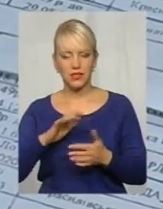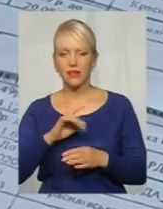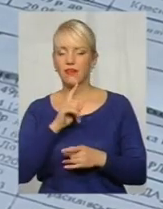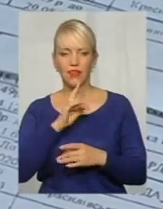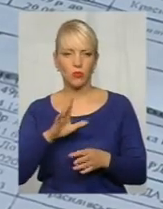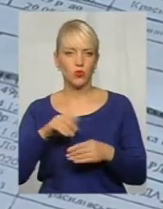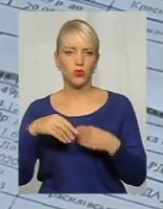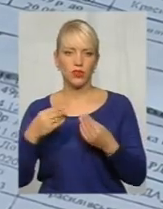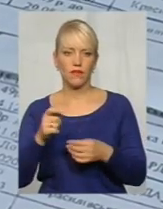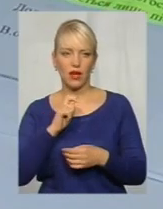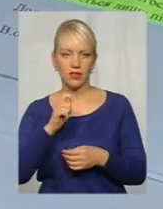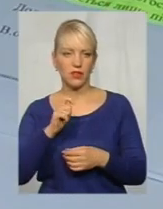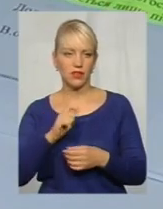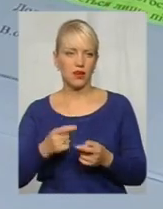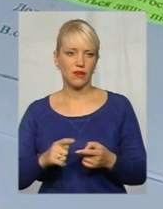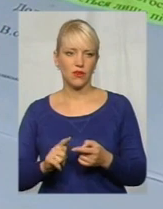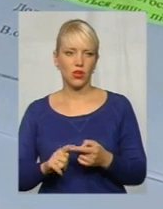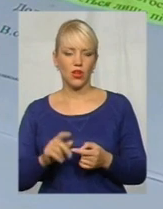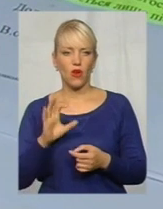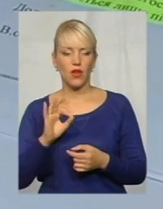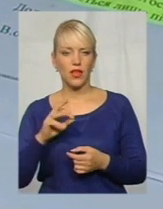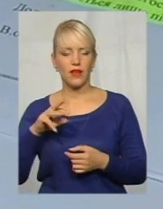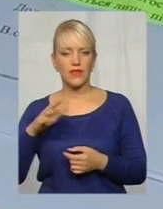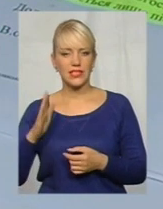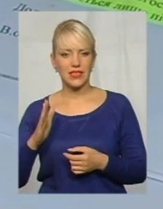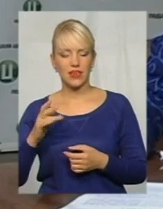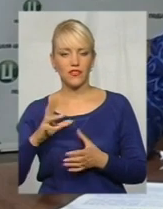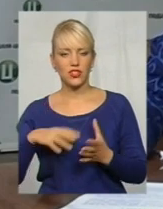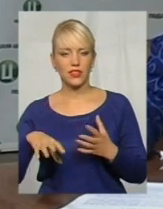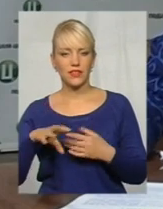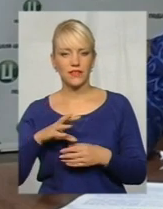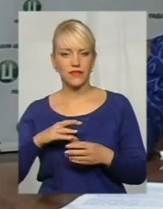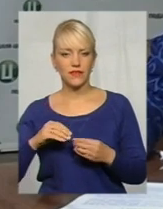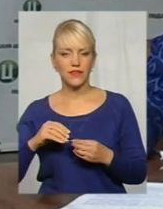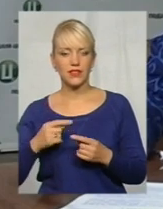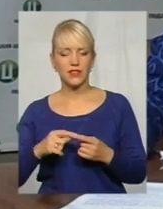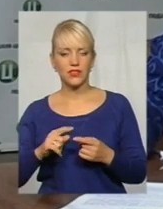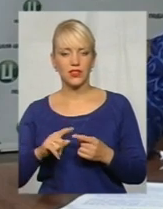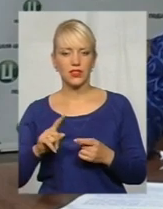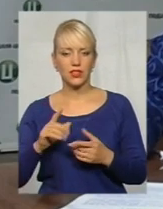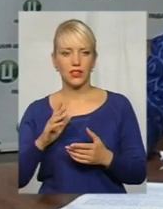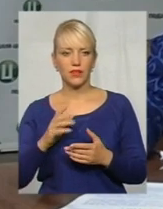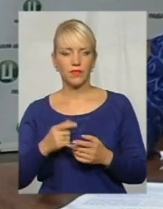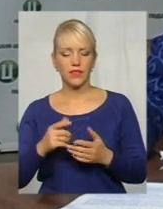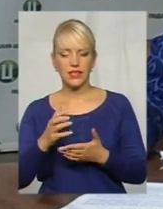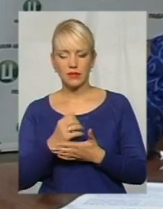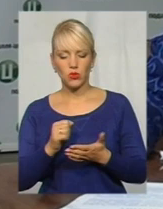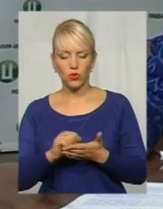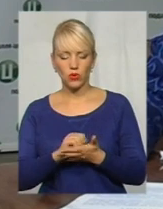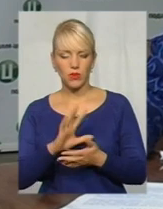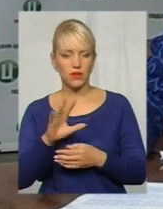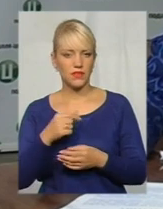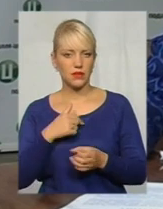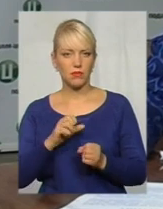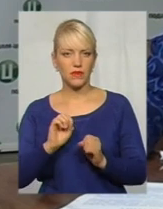позиція Мезерника Олега Васильовича. І всі, які в нас є, додані документи, вони додали